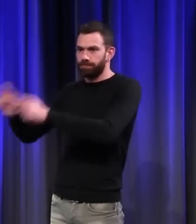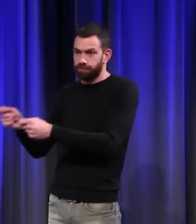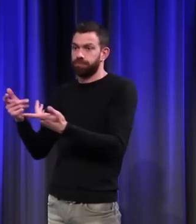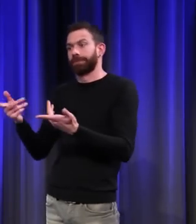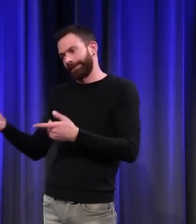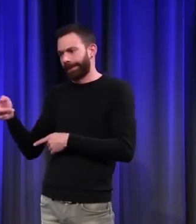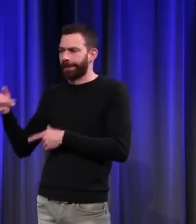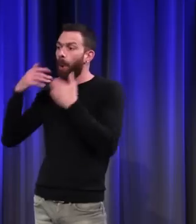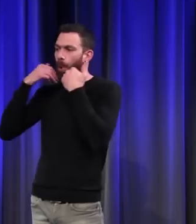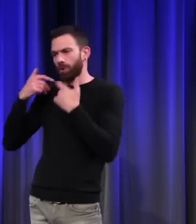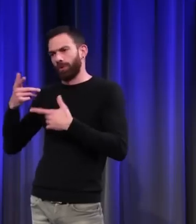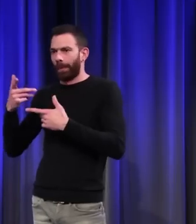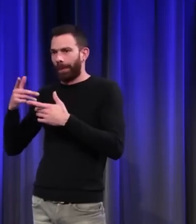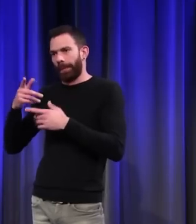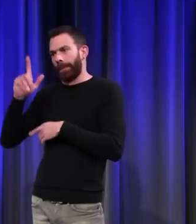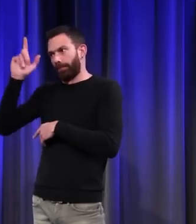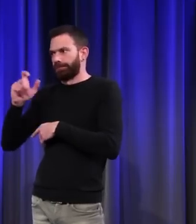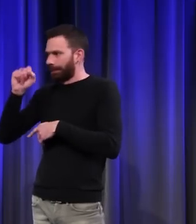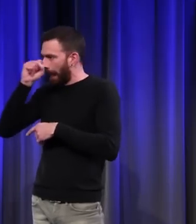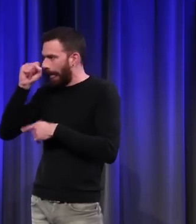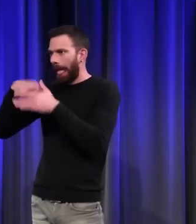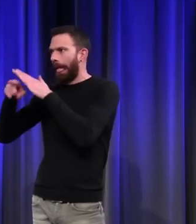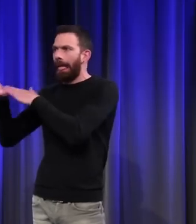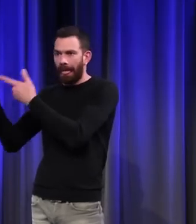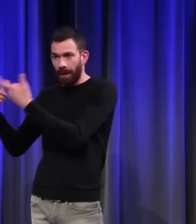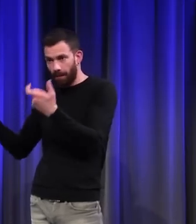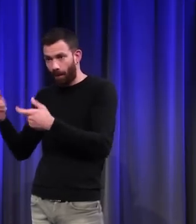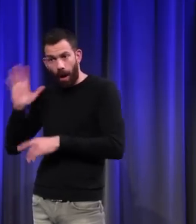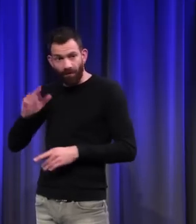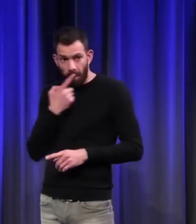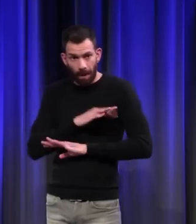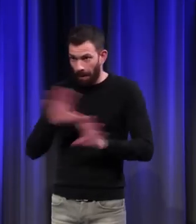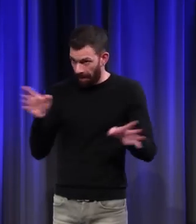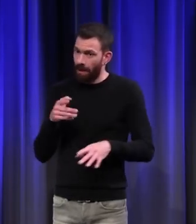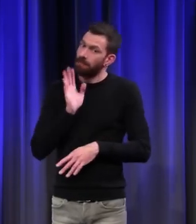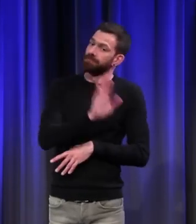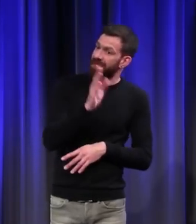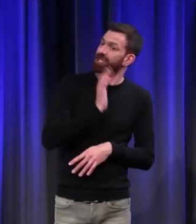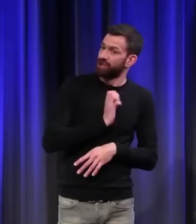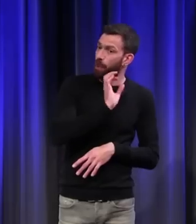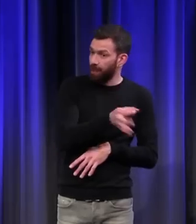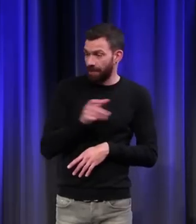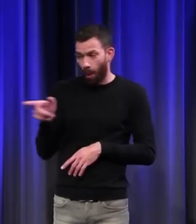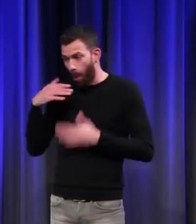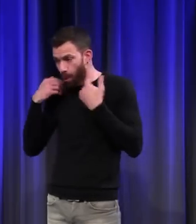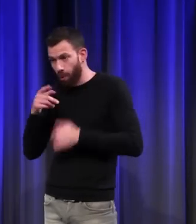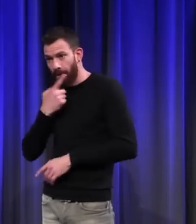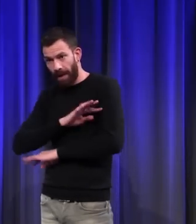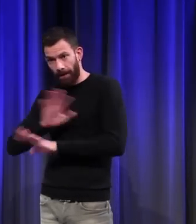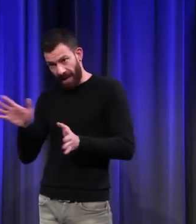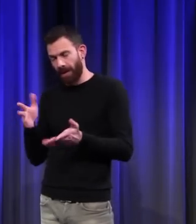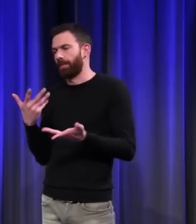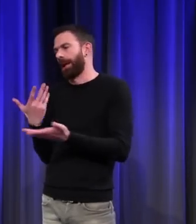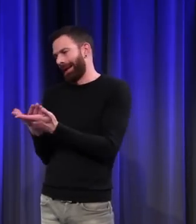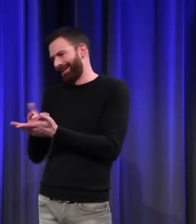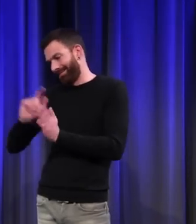cochonneries, ce qu'il ne faisait jamais auparavant. C'était le chien qui faisait des cochonneries. Et à partir de l'époque moderne, en plus de tout le reste,